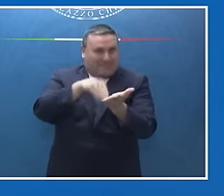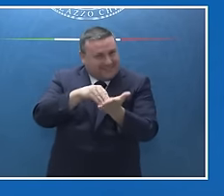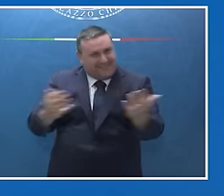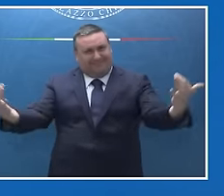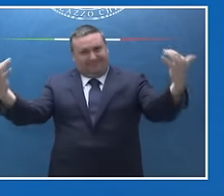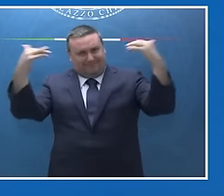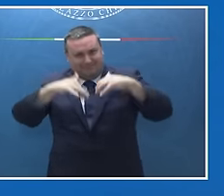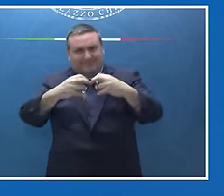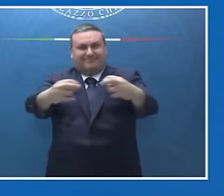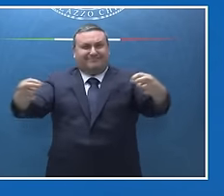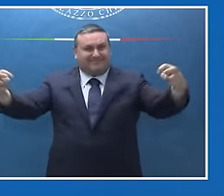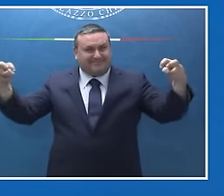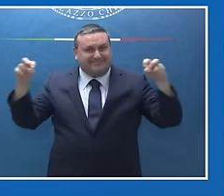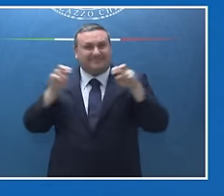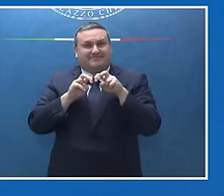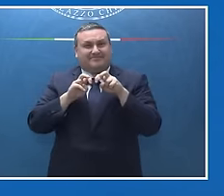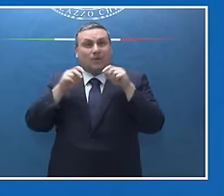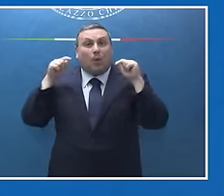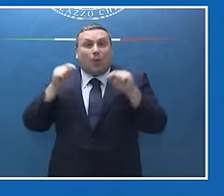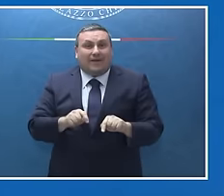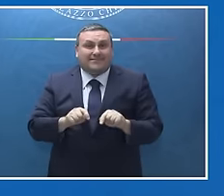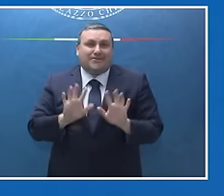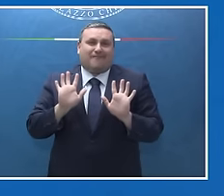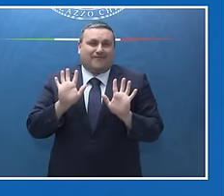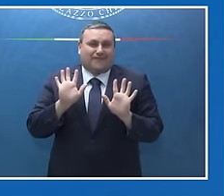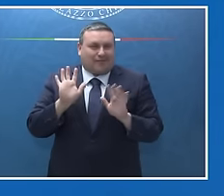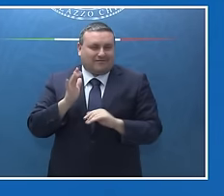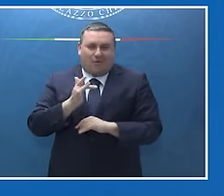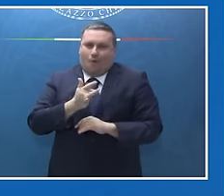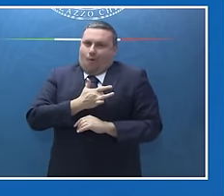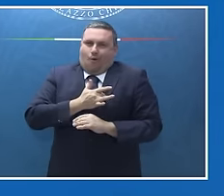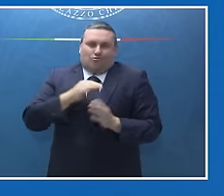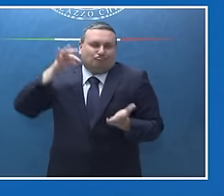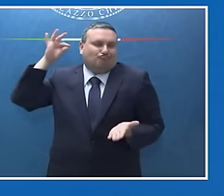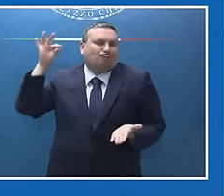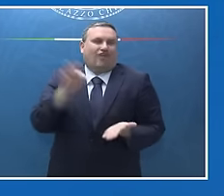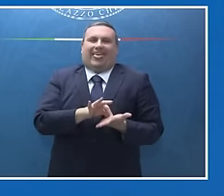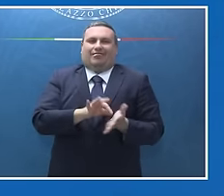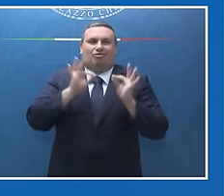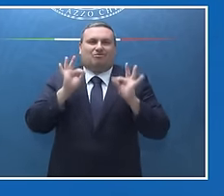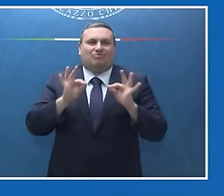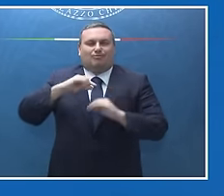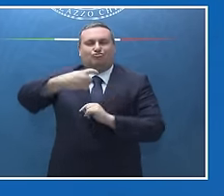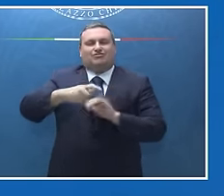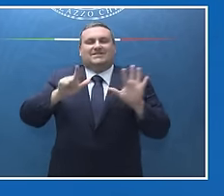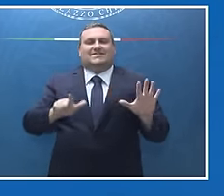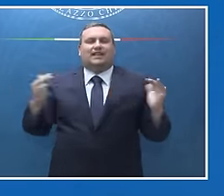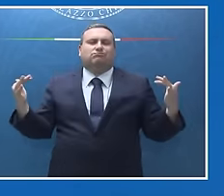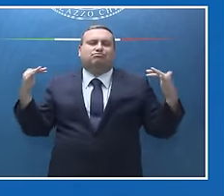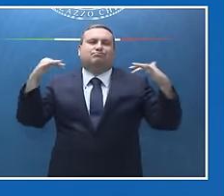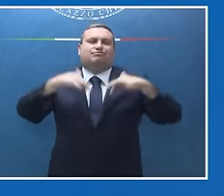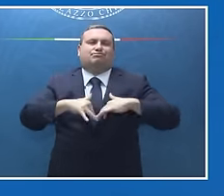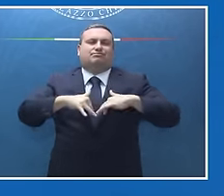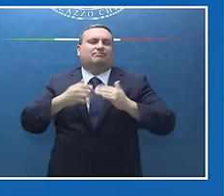iniziativa abbia rappresentato uno dei fiori all'occhiello di questo summit dei leader del G7 perché offre la